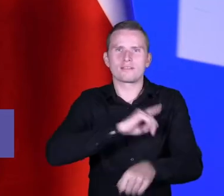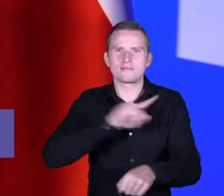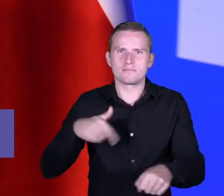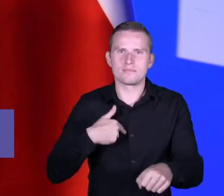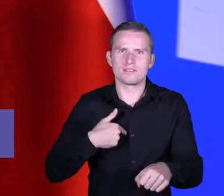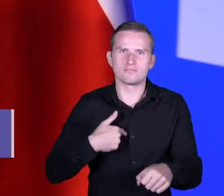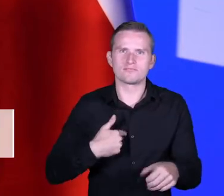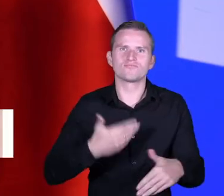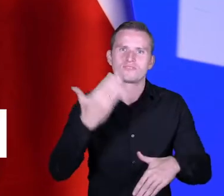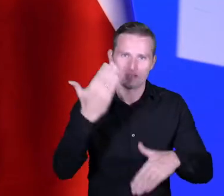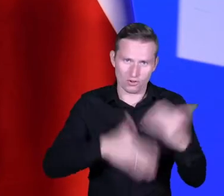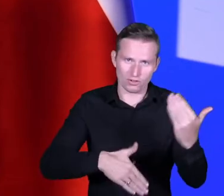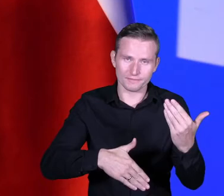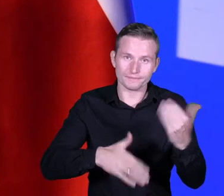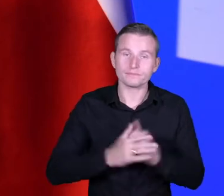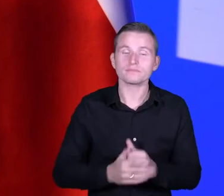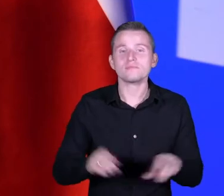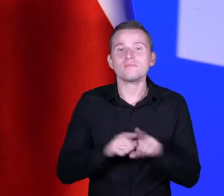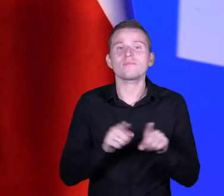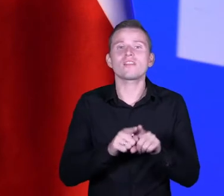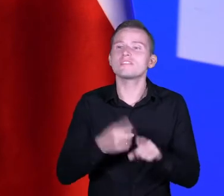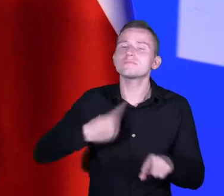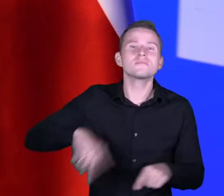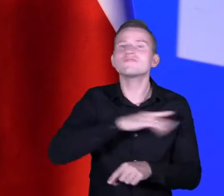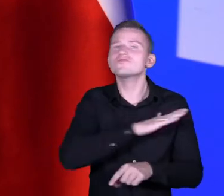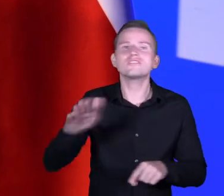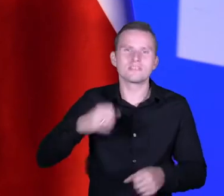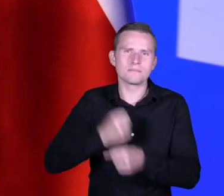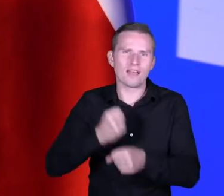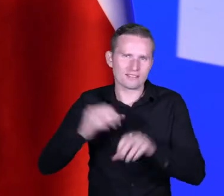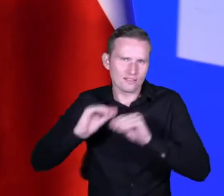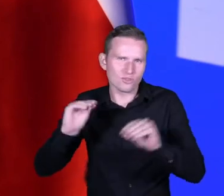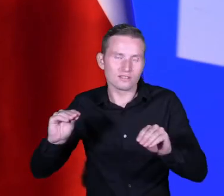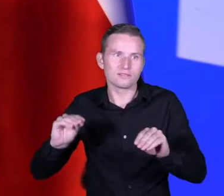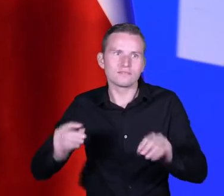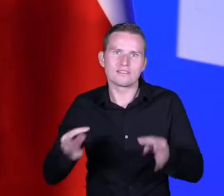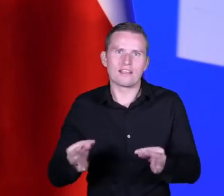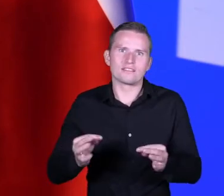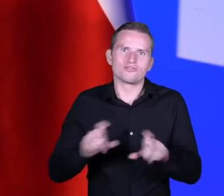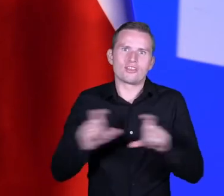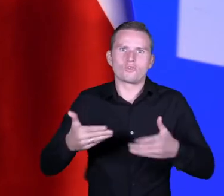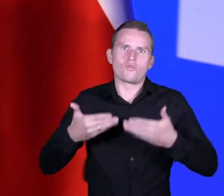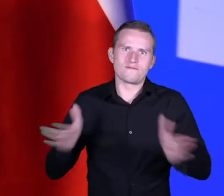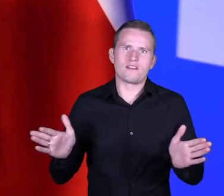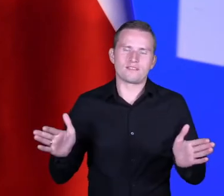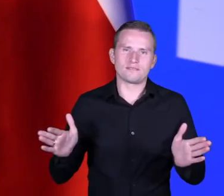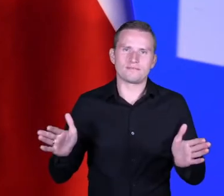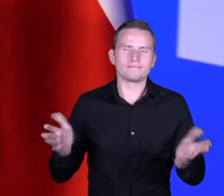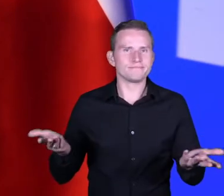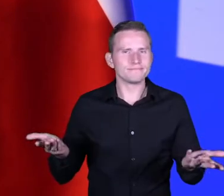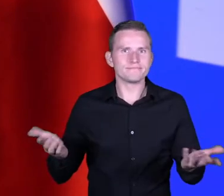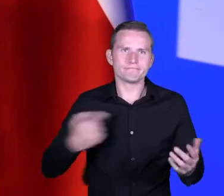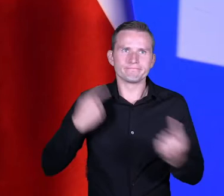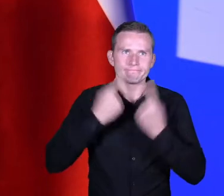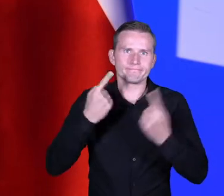Wszyscy, my wszyscy, którzy pracujemy w edukacji, jesteśmy w momencie nowego otwarcia. Ja zawsze tak lubię myśleć o końcu